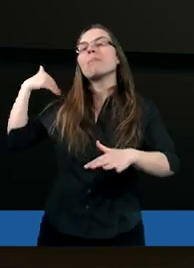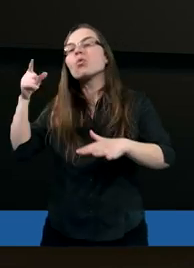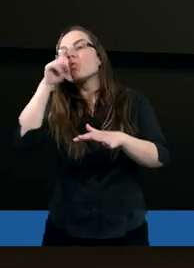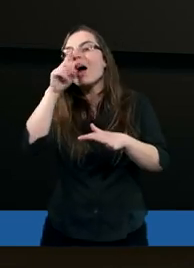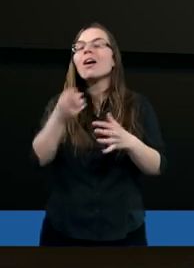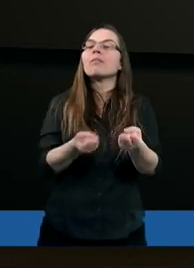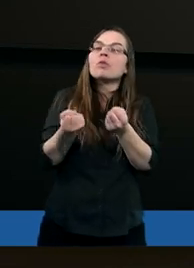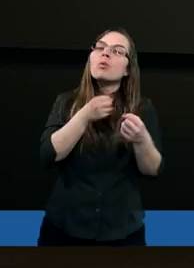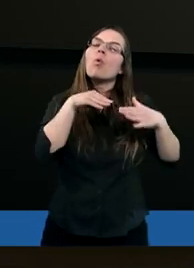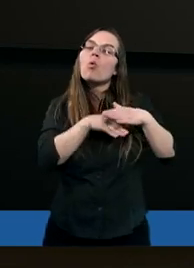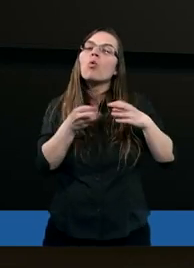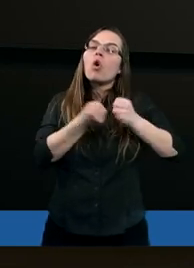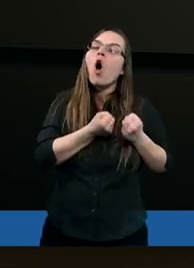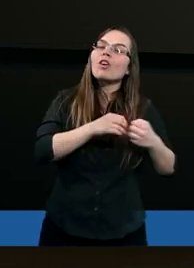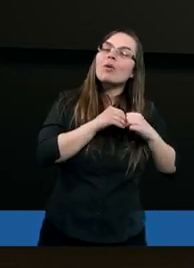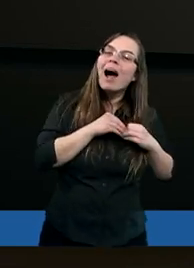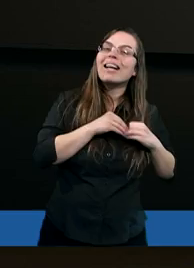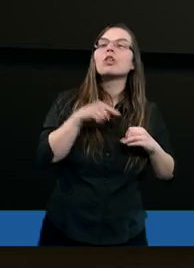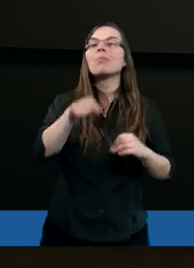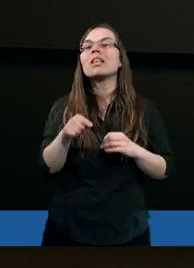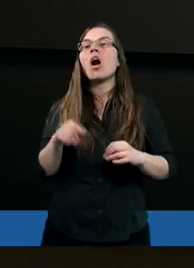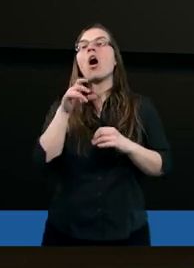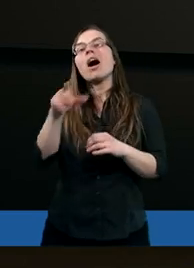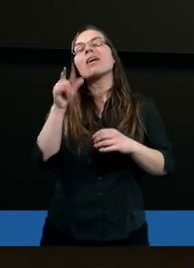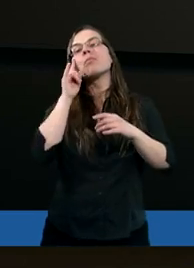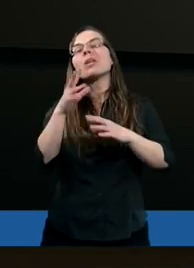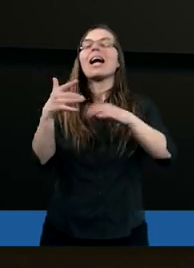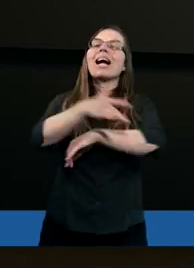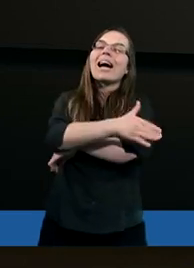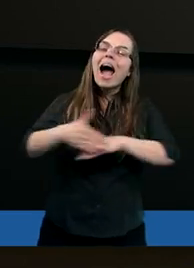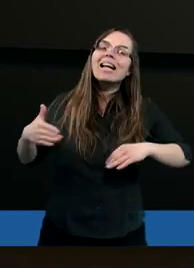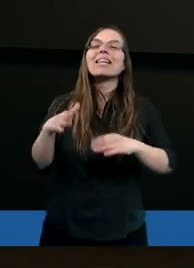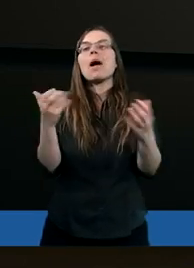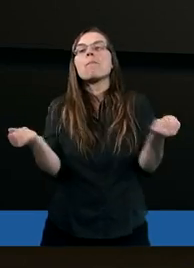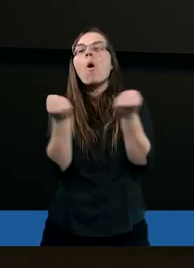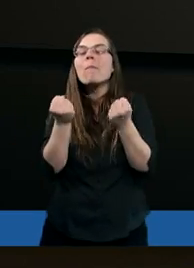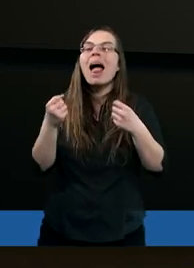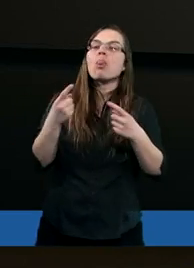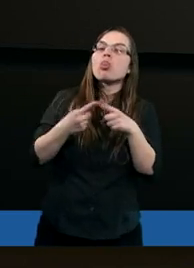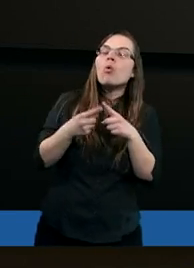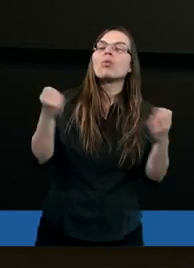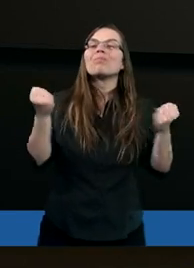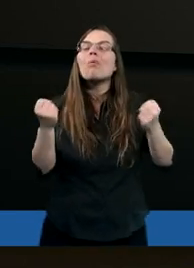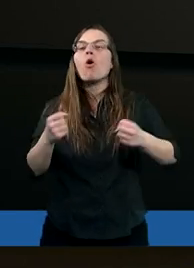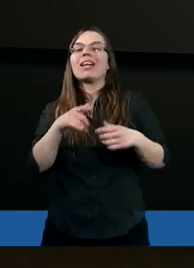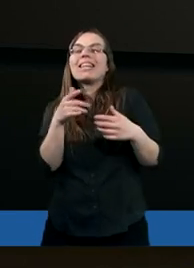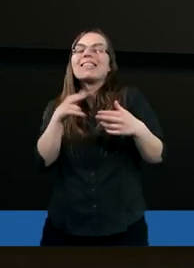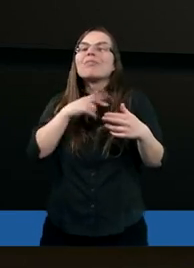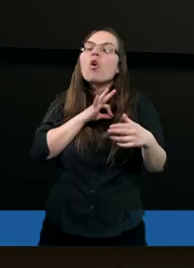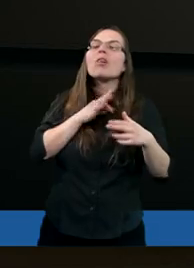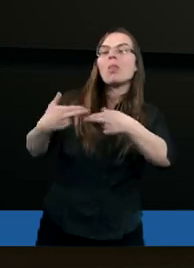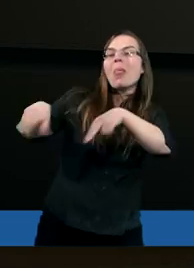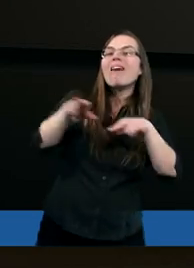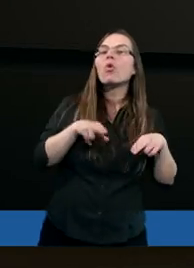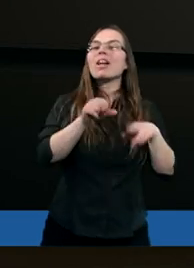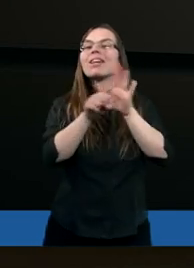ja stawiam tę granicę w momencie naszego nawrócenia, w momencie dowiedzenia się, że